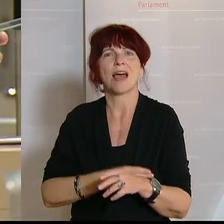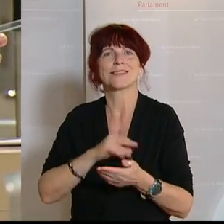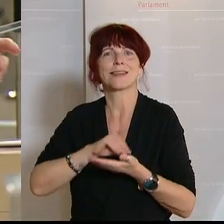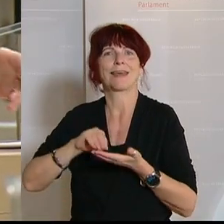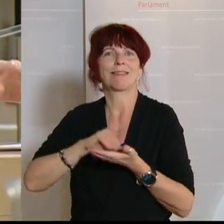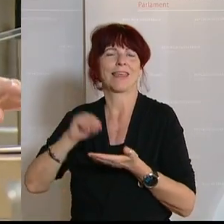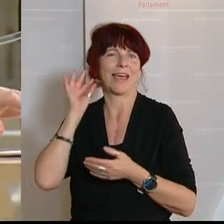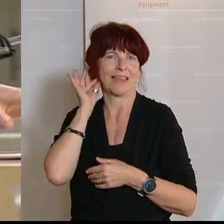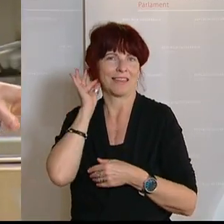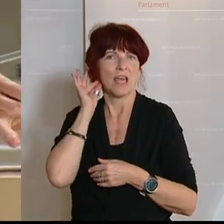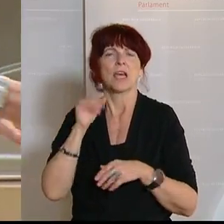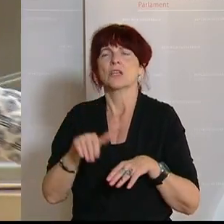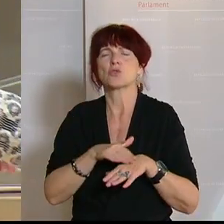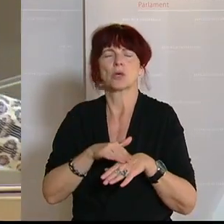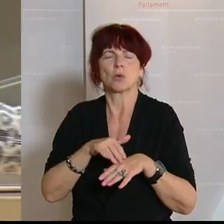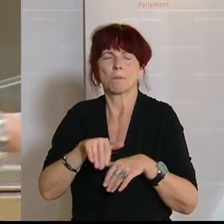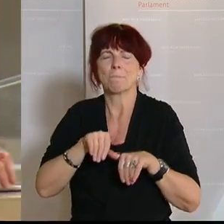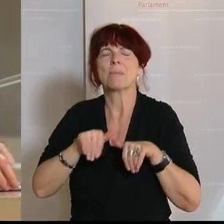Ministerin Verzeihung,